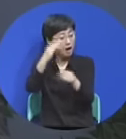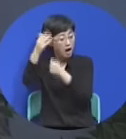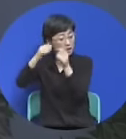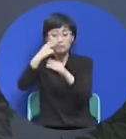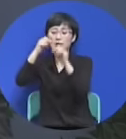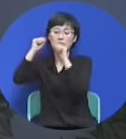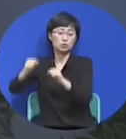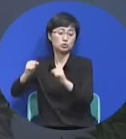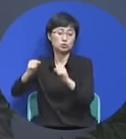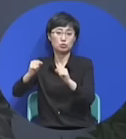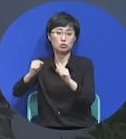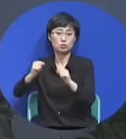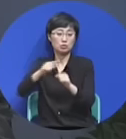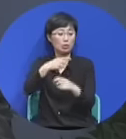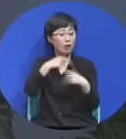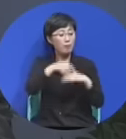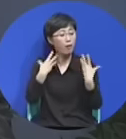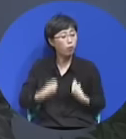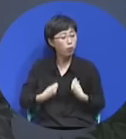천명을 본 거예요.